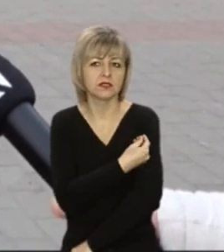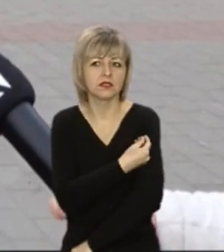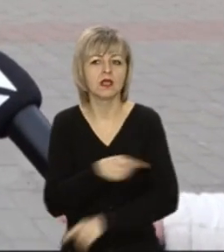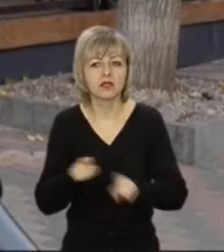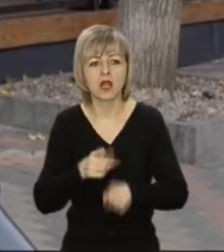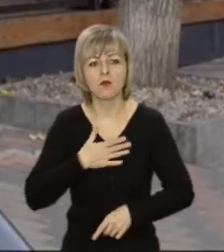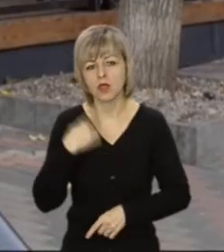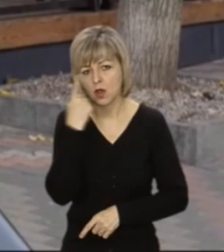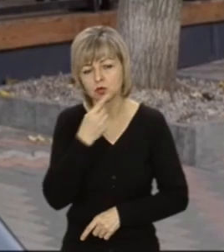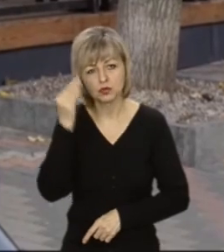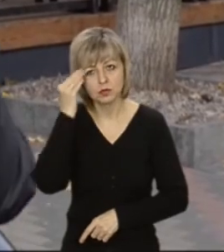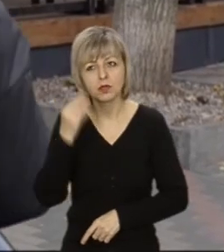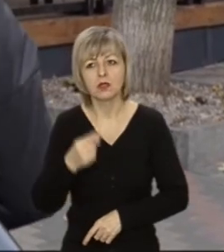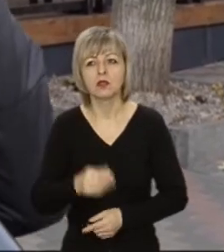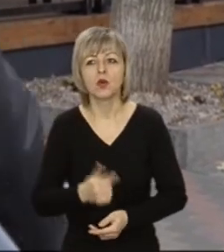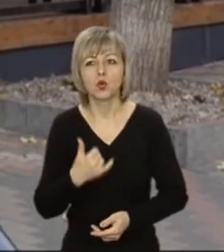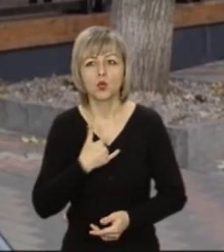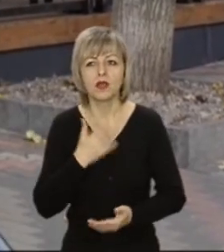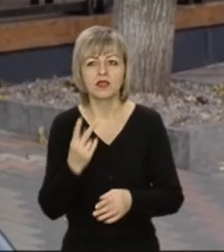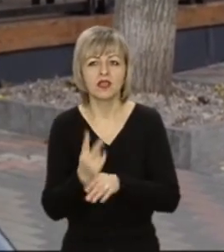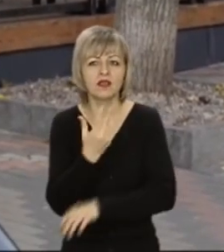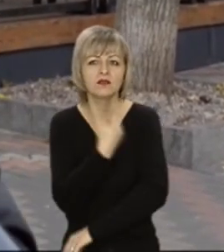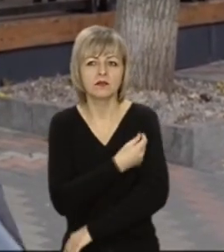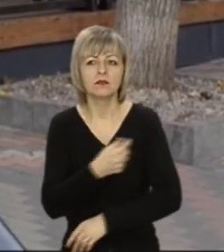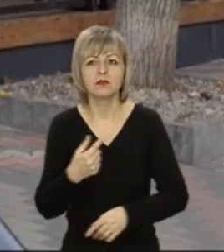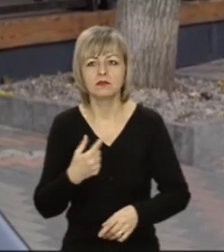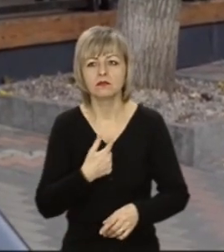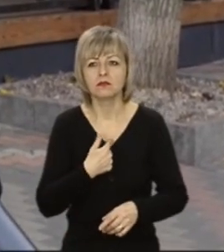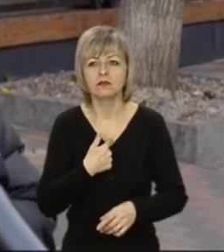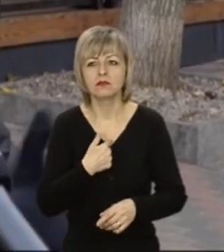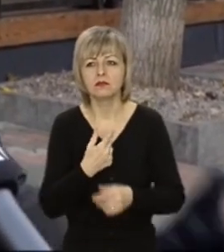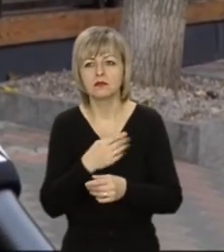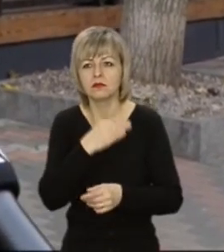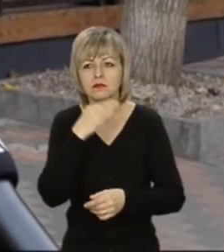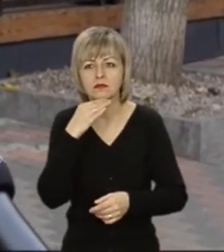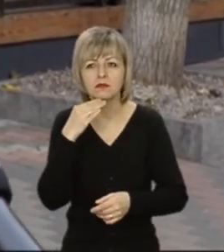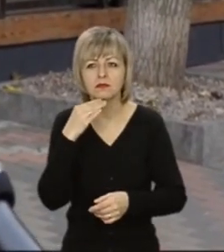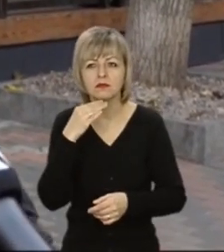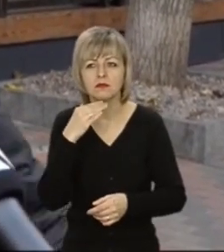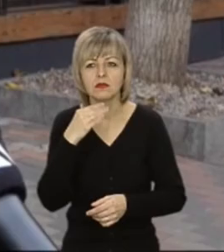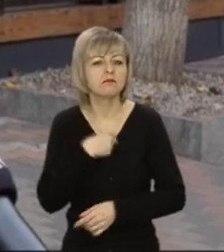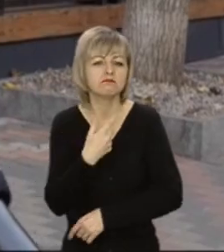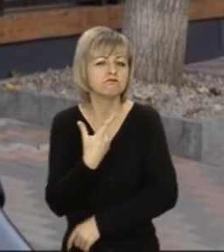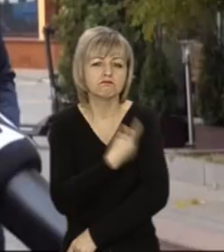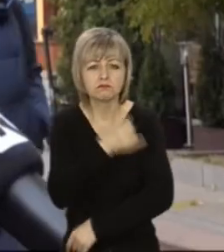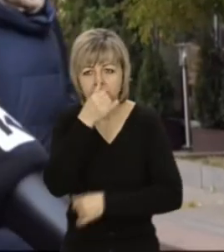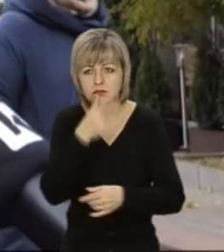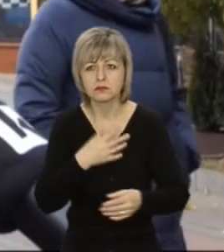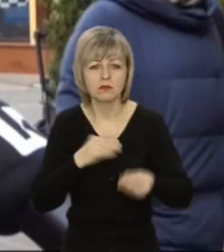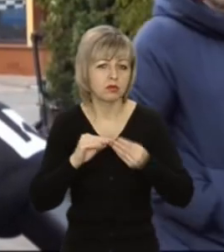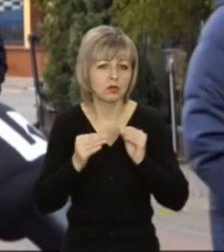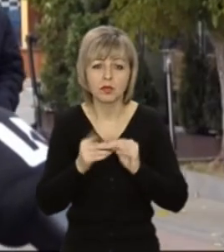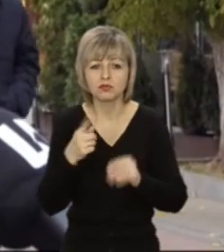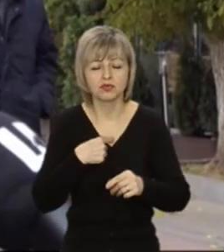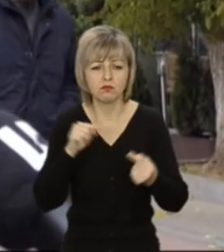Ось така моя думка. Я маю сама алергію, в мене взагалі покази до медикаментів дуже багато, я не можу її зробити просто, і це буде проблема. В